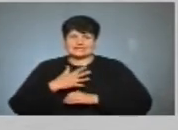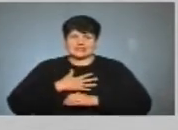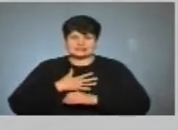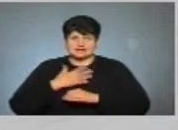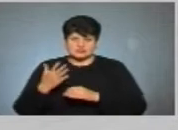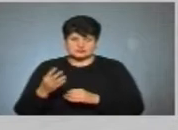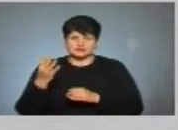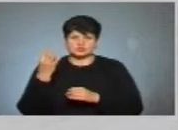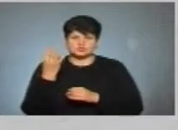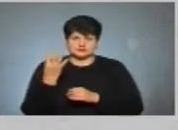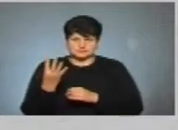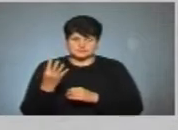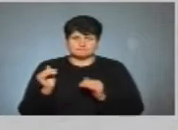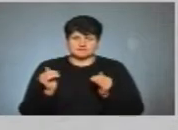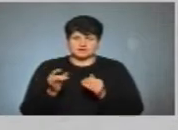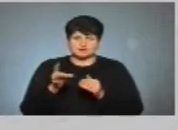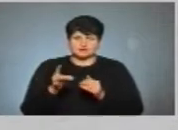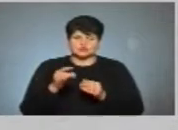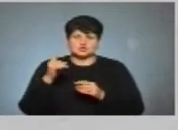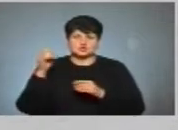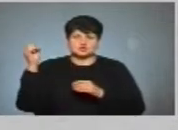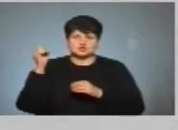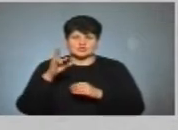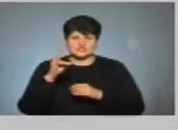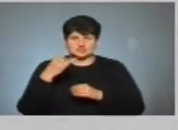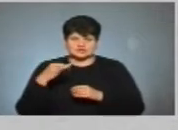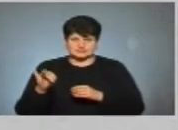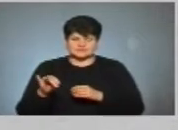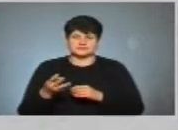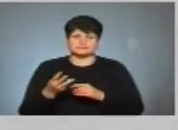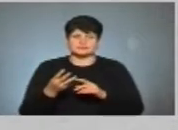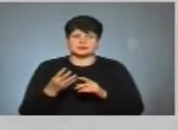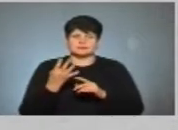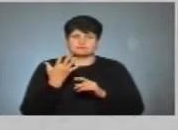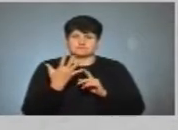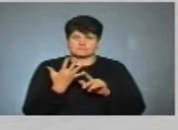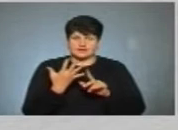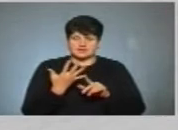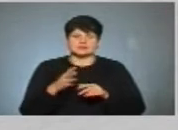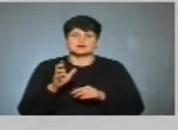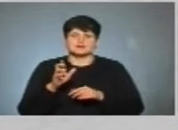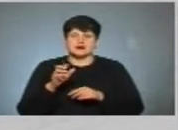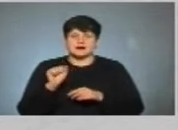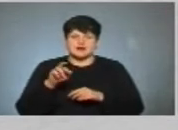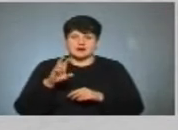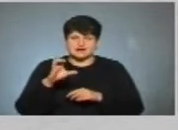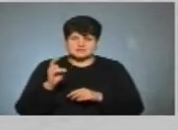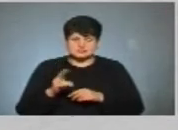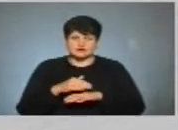Канада. Округ номер чотири – мікрорайон «Сонячний». Округ номер п'ять – мікрорайон «Аляска»,